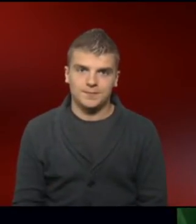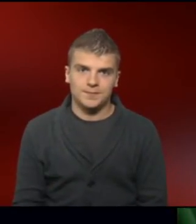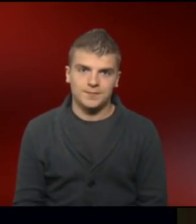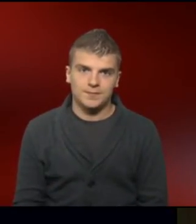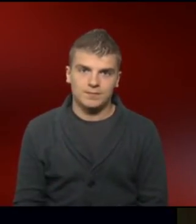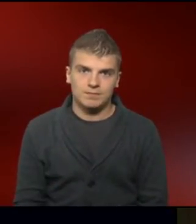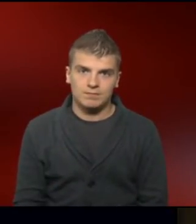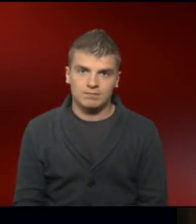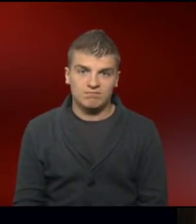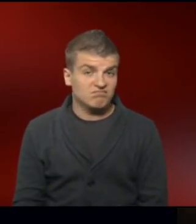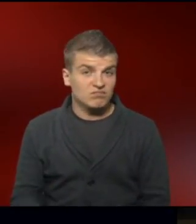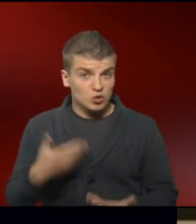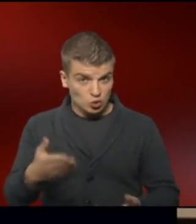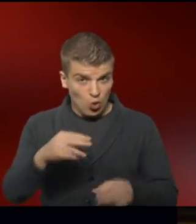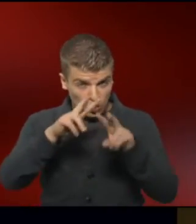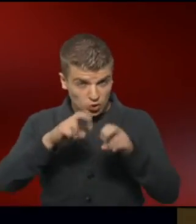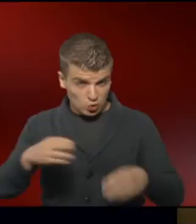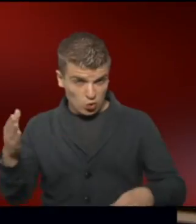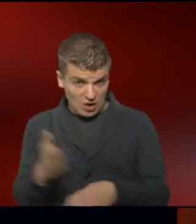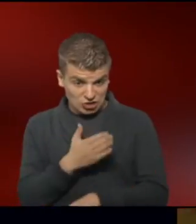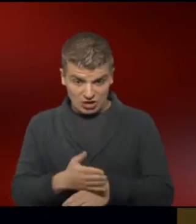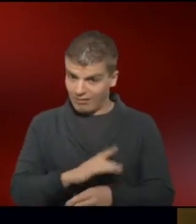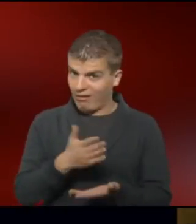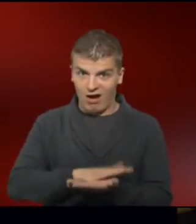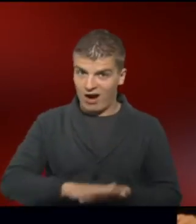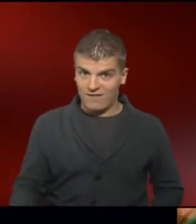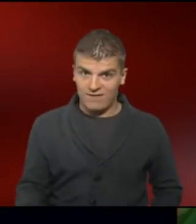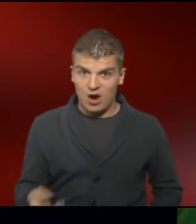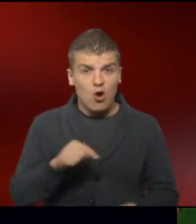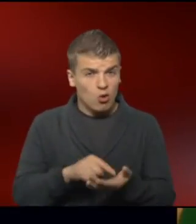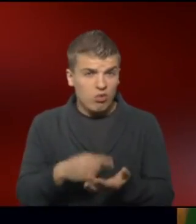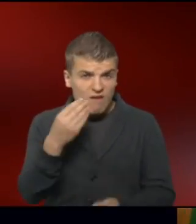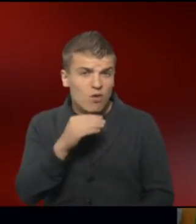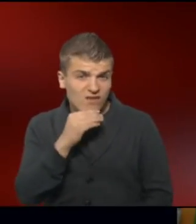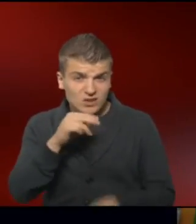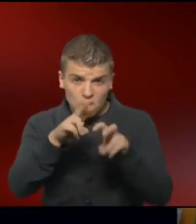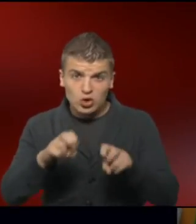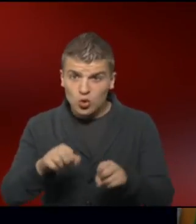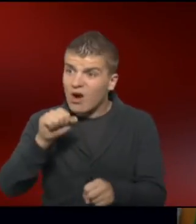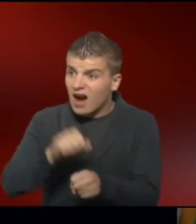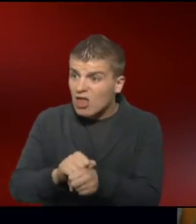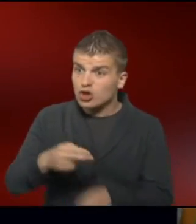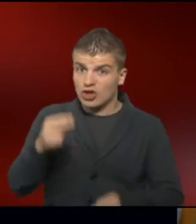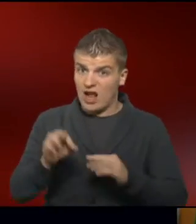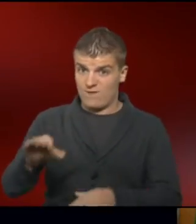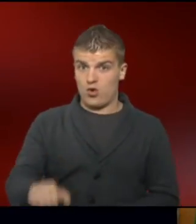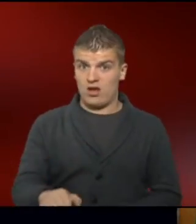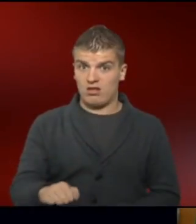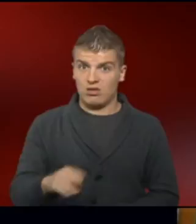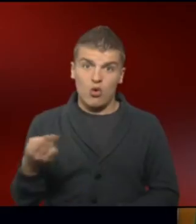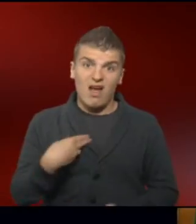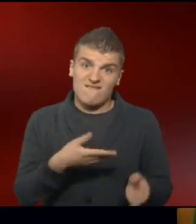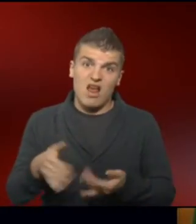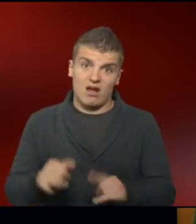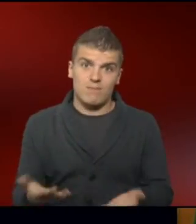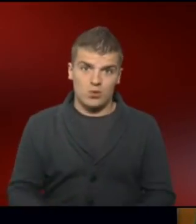Die Entscheidung für diese Untersuchung ist schon nicht mehr so leicht. Denn die Fruchtwasseruntersuchung kann das Kind verletzen oder zu einer Fehlgeburt führen.